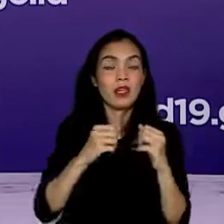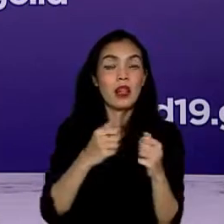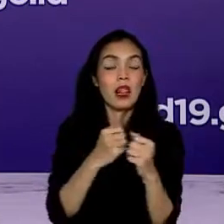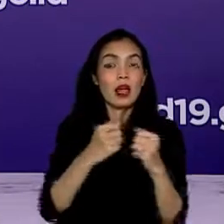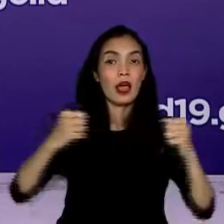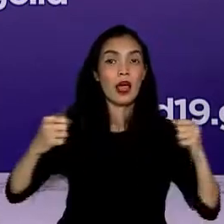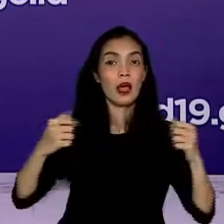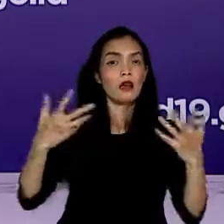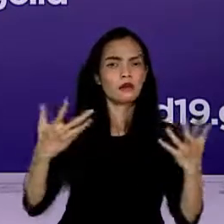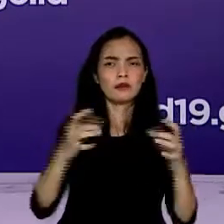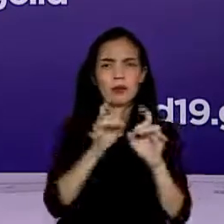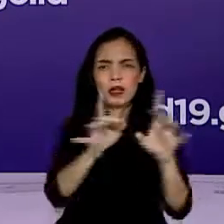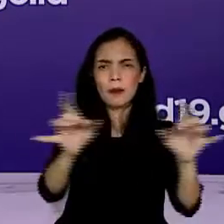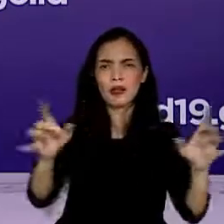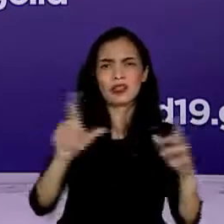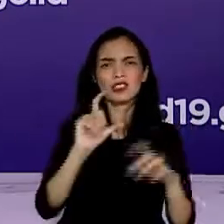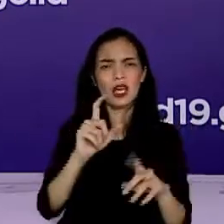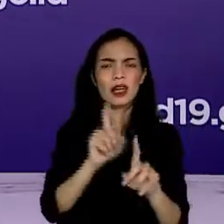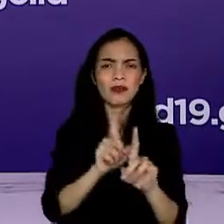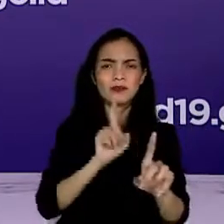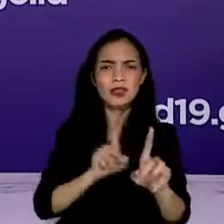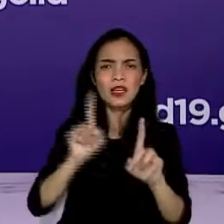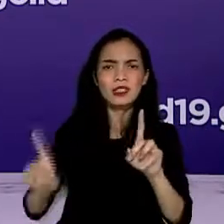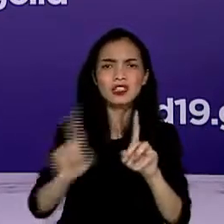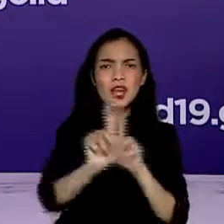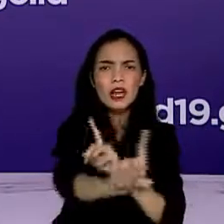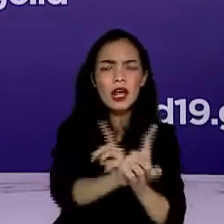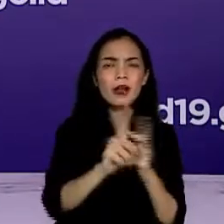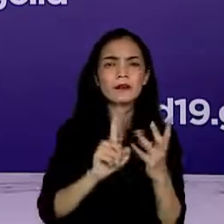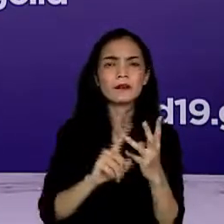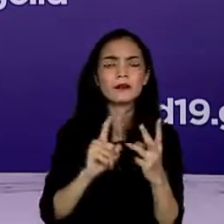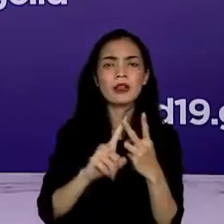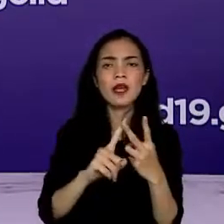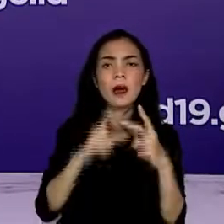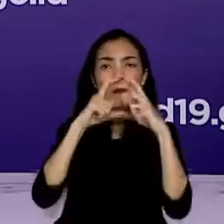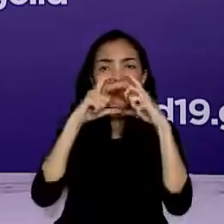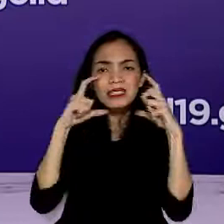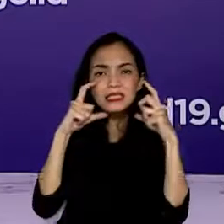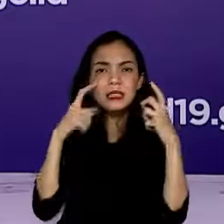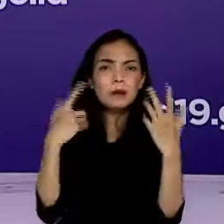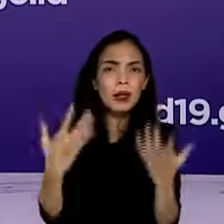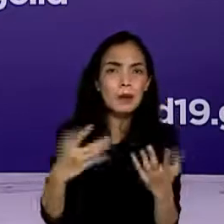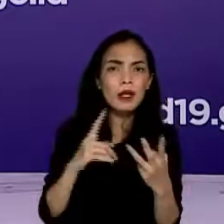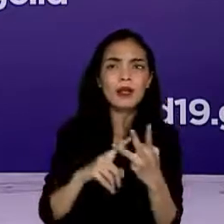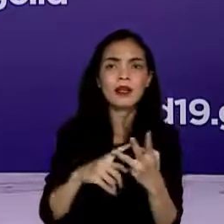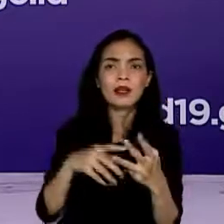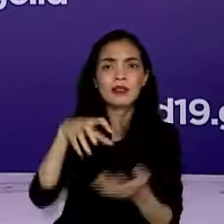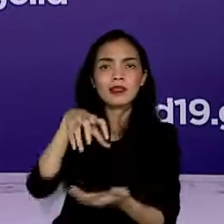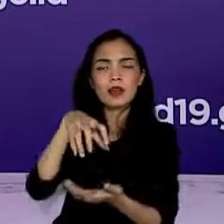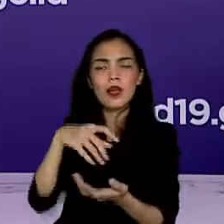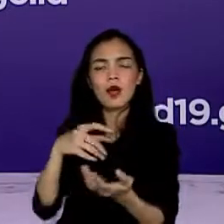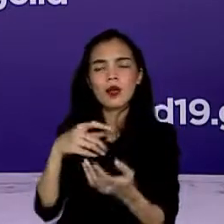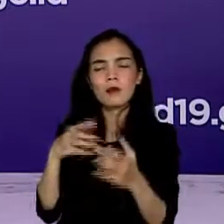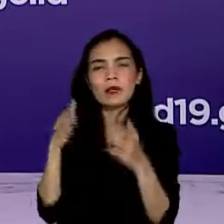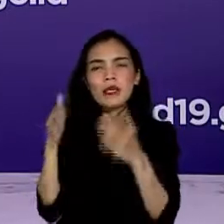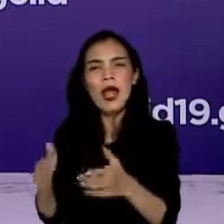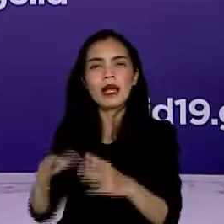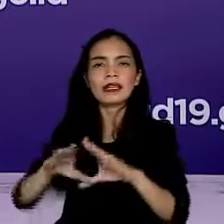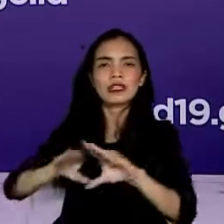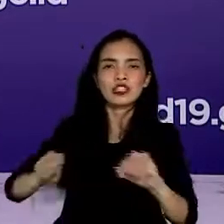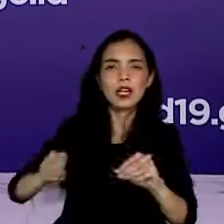standar jaga jarak, pengaturan penggunaan masker, maupun pembukaan sektor sosial yang spesifik pada